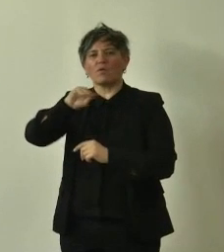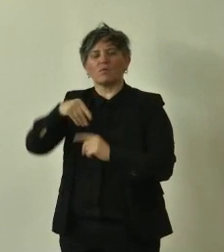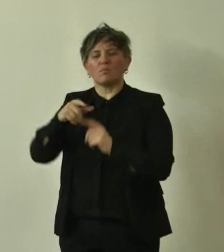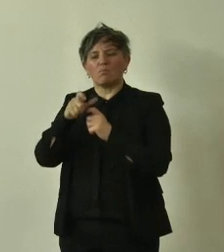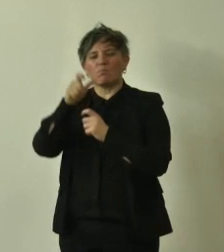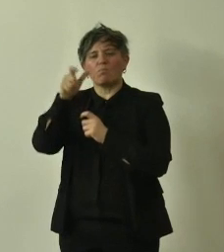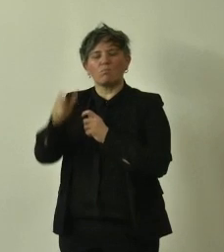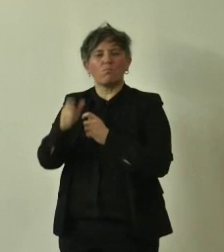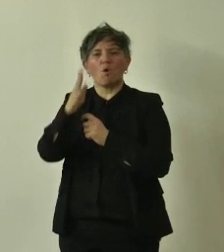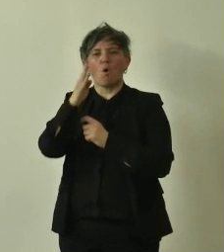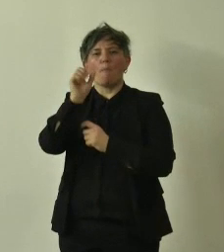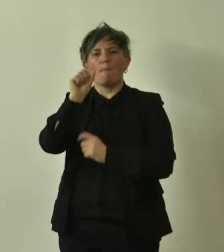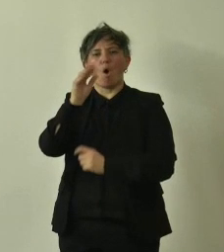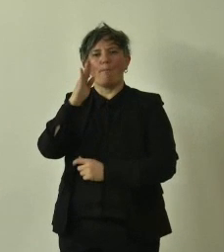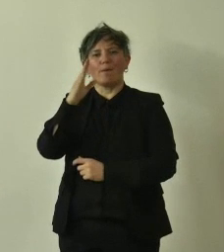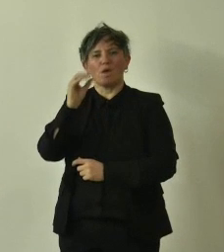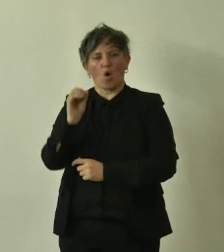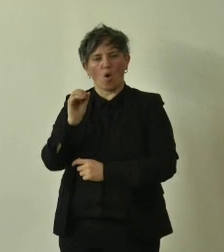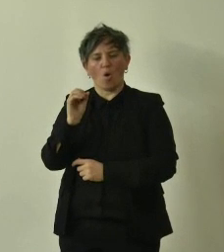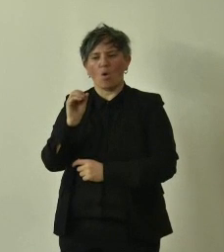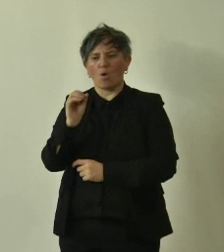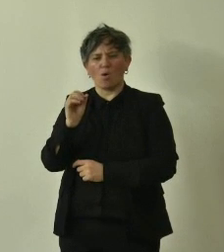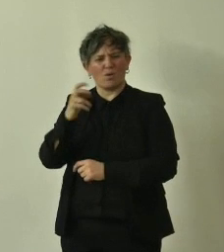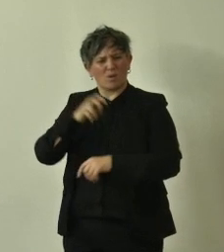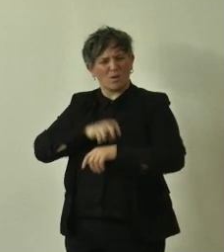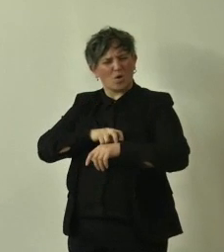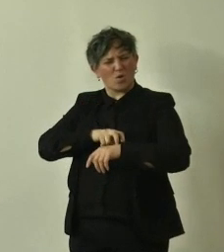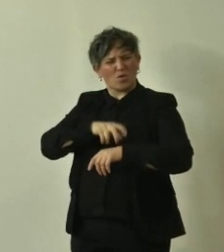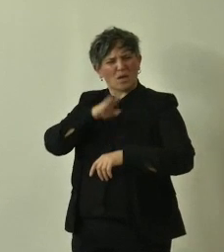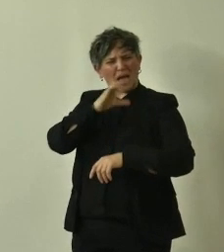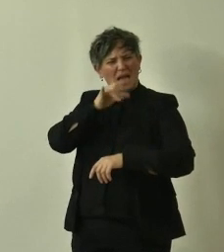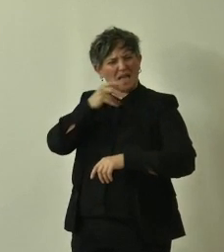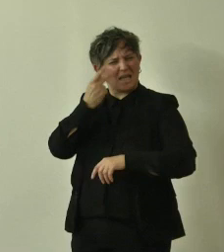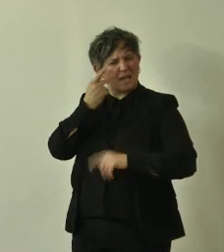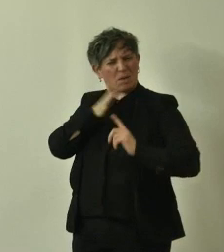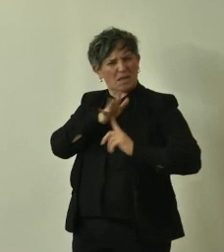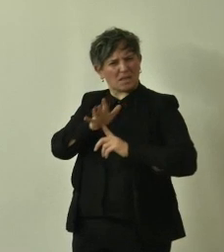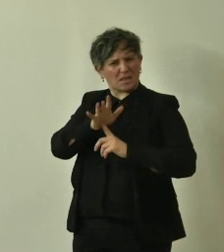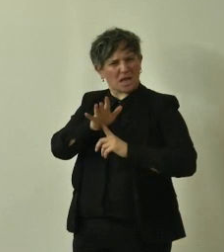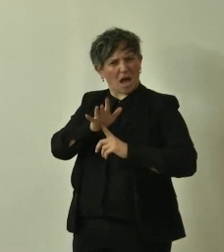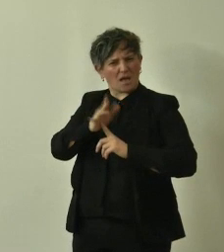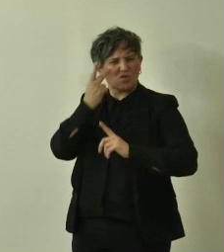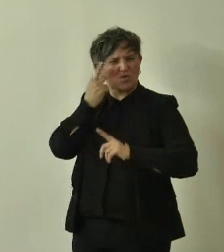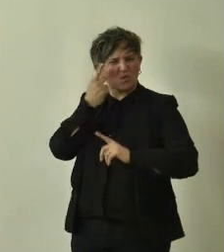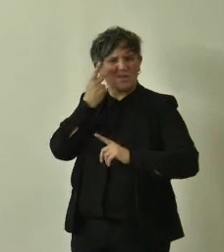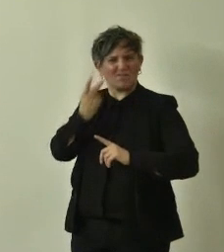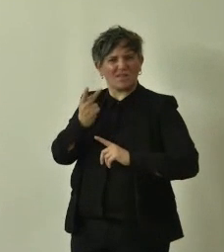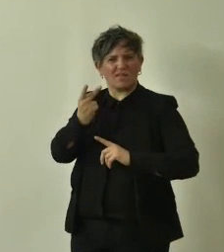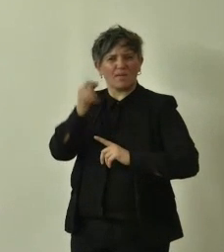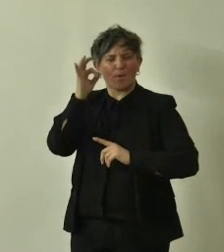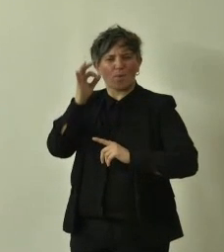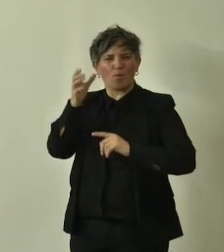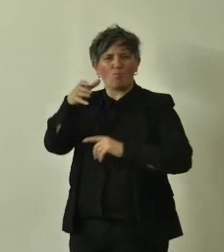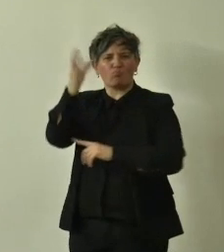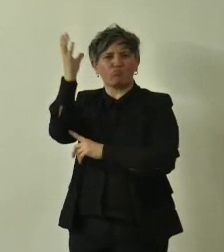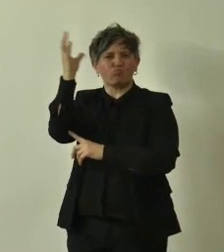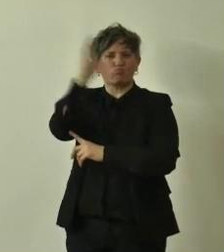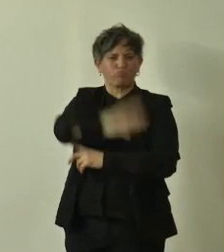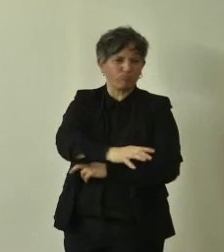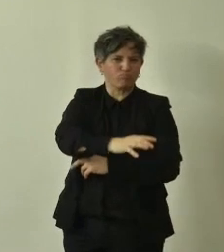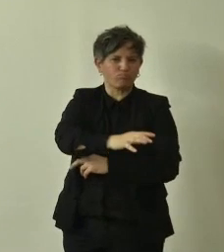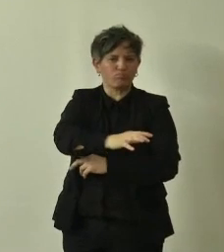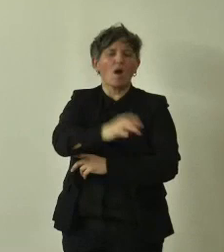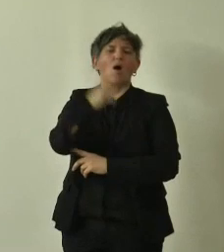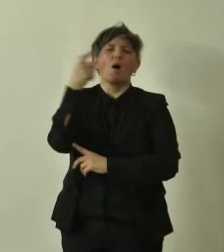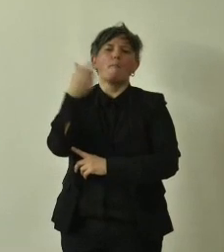potuto vedere la presentazione della dottoressa Canini l'avreste potuta vedere sdraiata per terra praticamente una